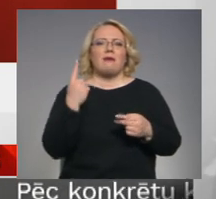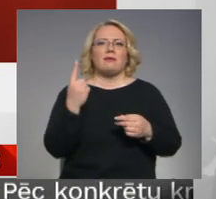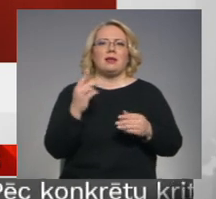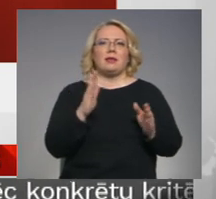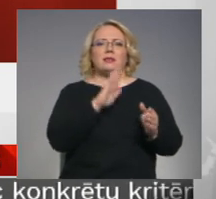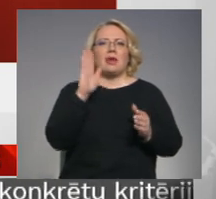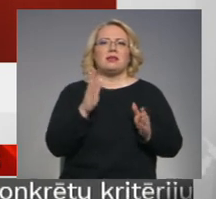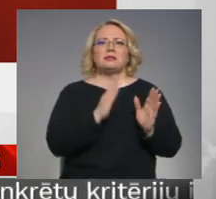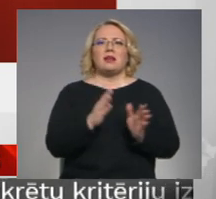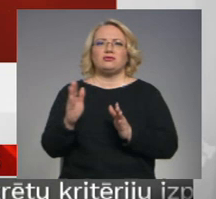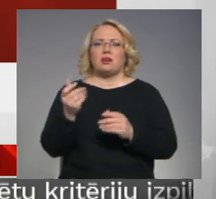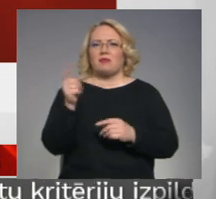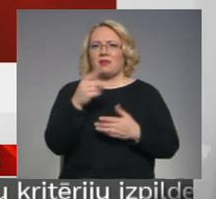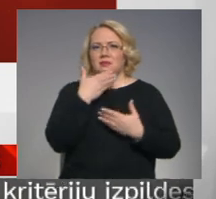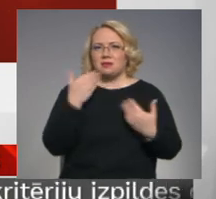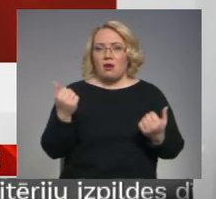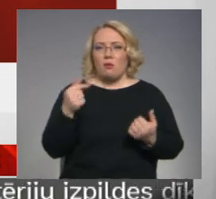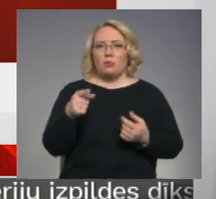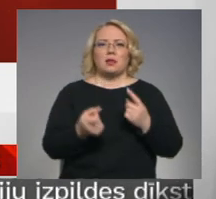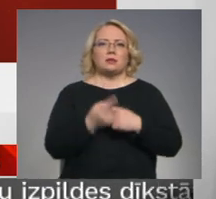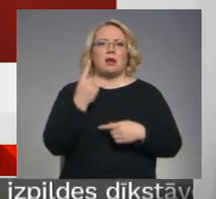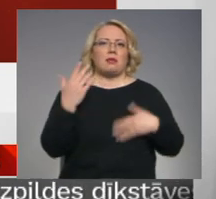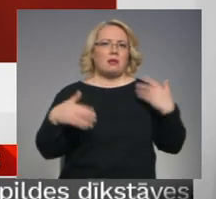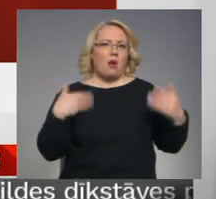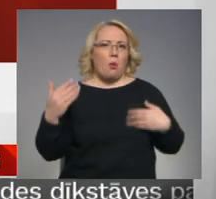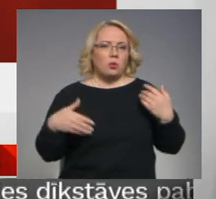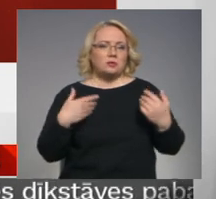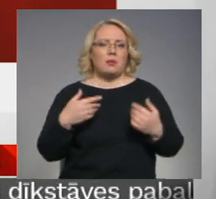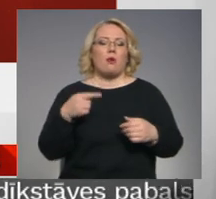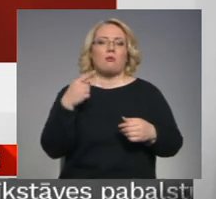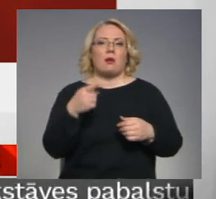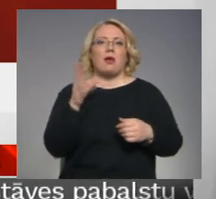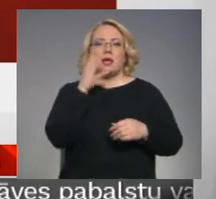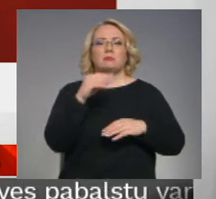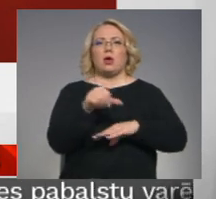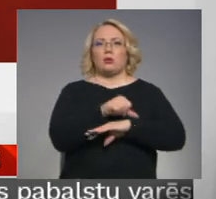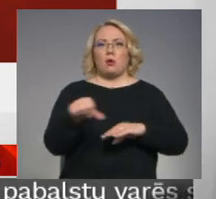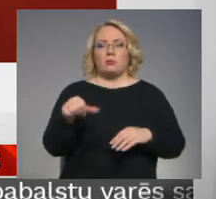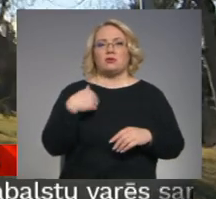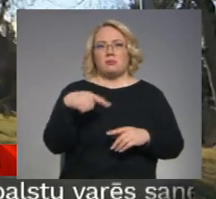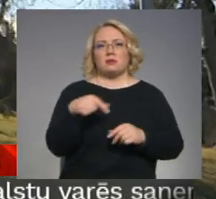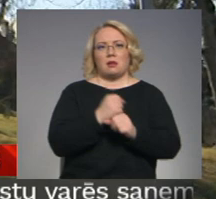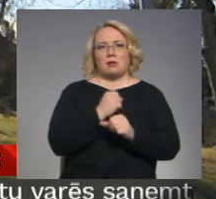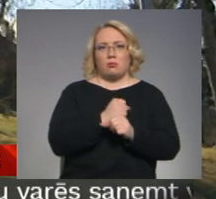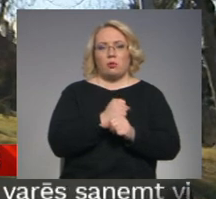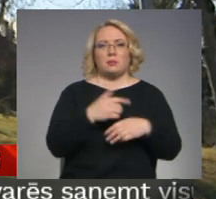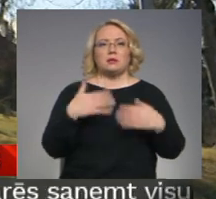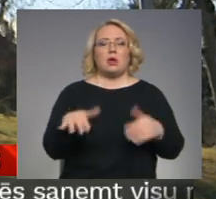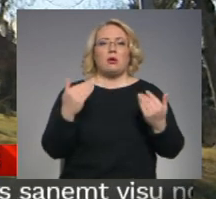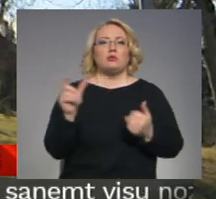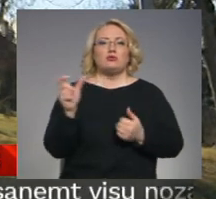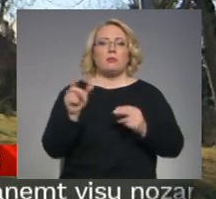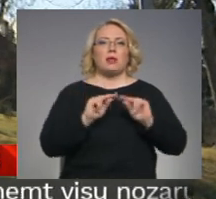režīmi vairs nav un tas rada trauksmi, bet tā iespēja robežās mēs darbojamies. Jau šobrīd